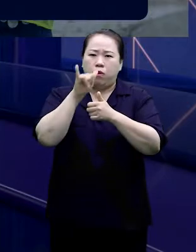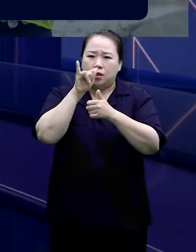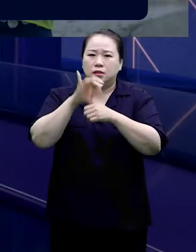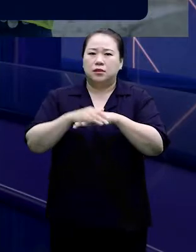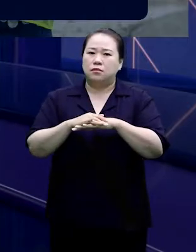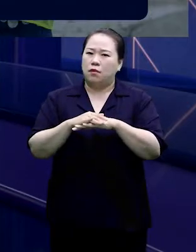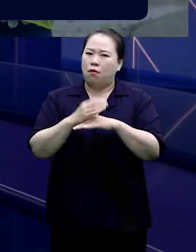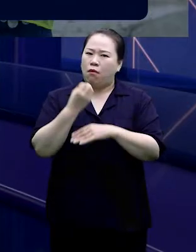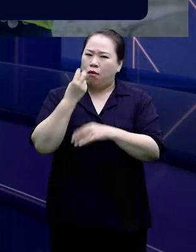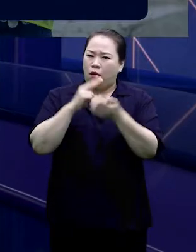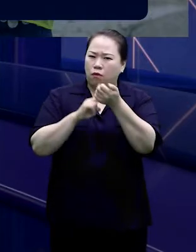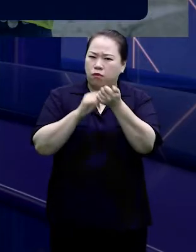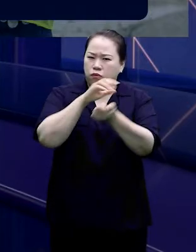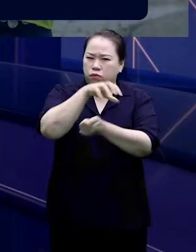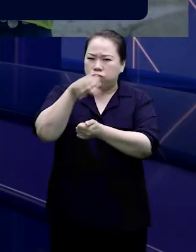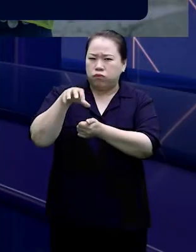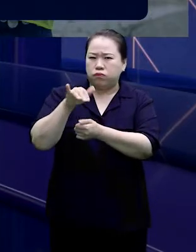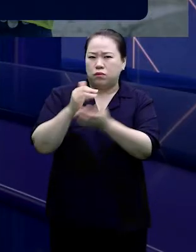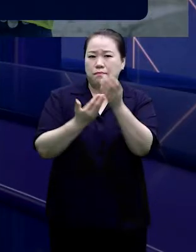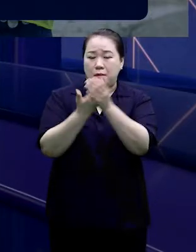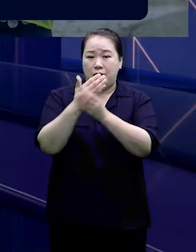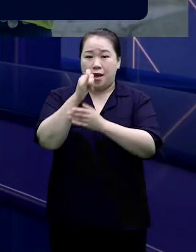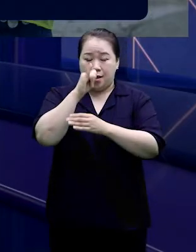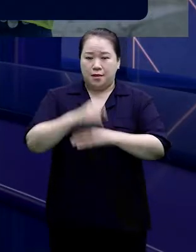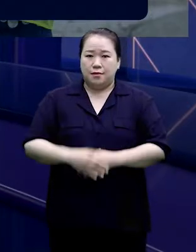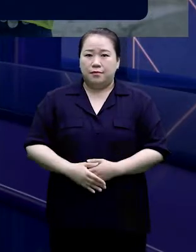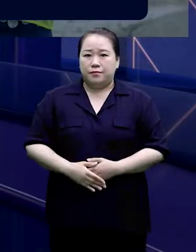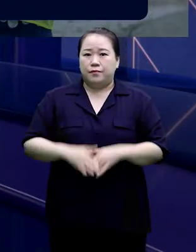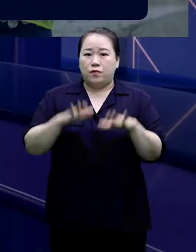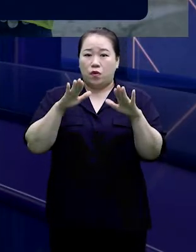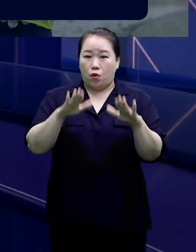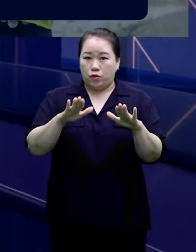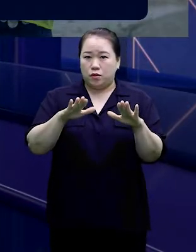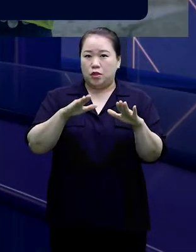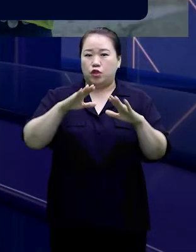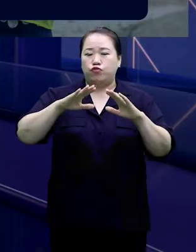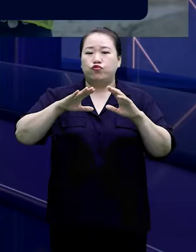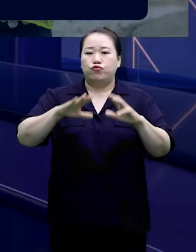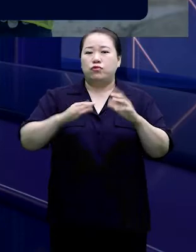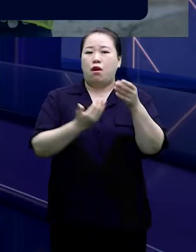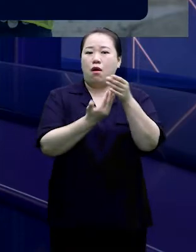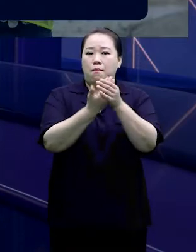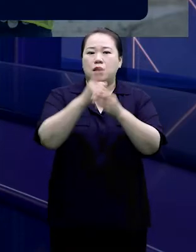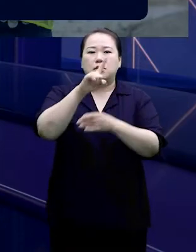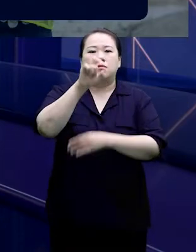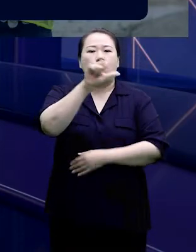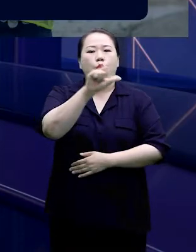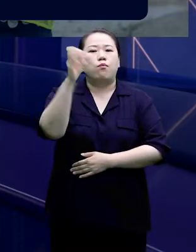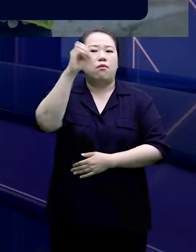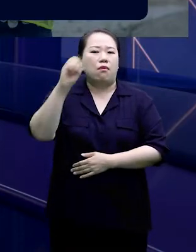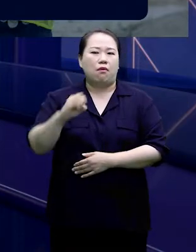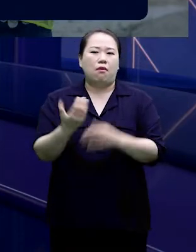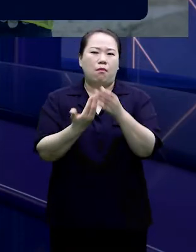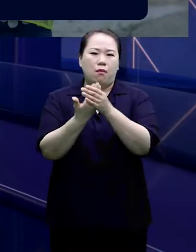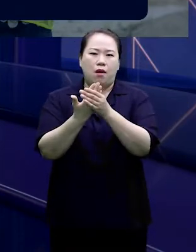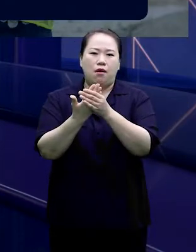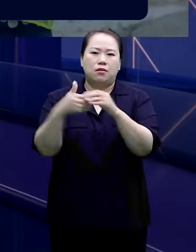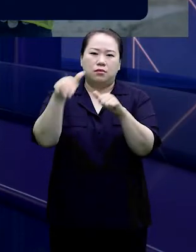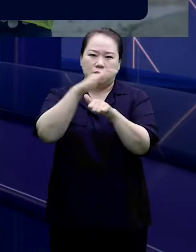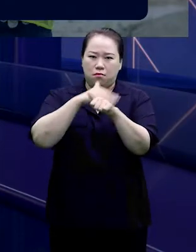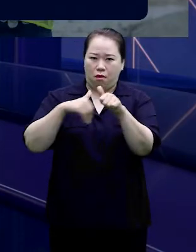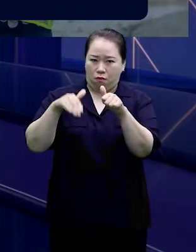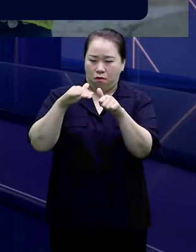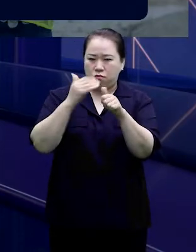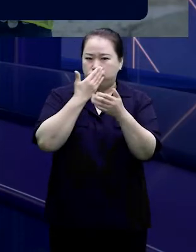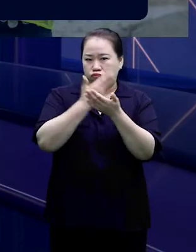사각지대를 형성하고 있습니다. 현재 국내 발생의 15%를 차지하고 있는 만큼 관리를 소홀히 할 수 없는